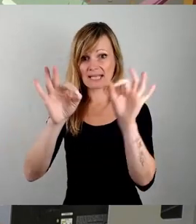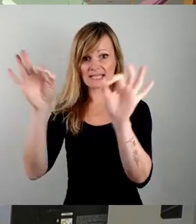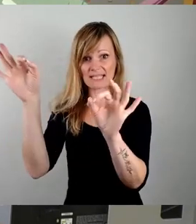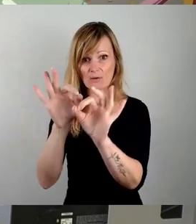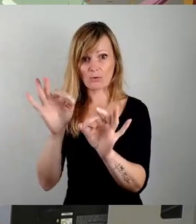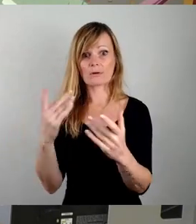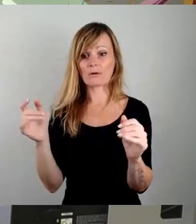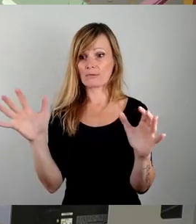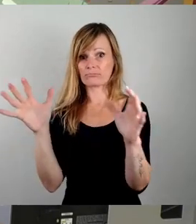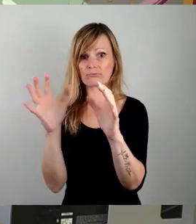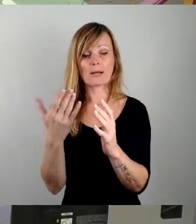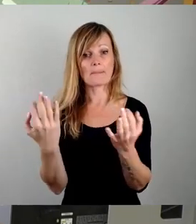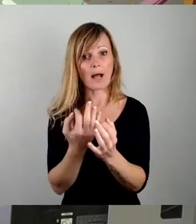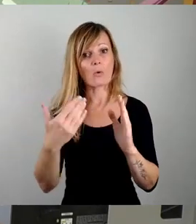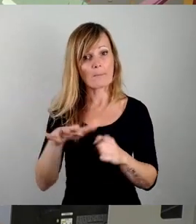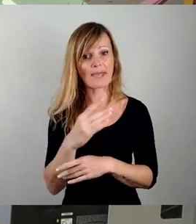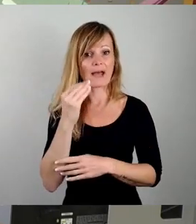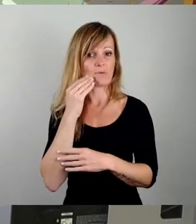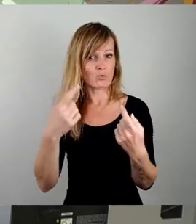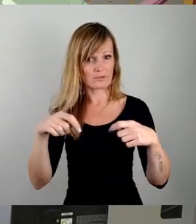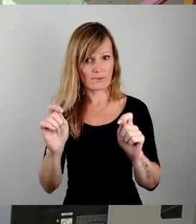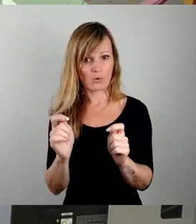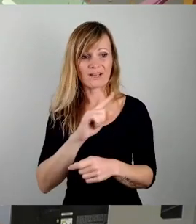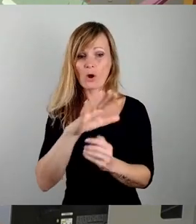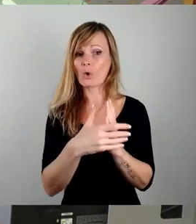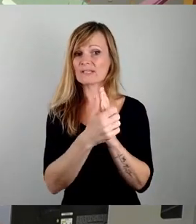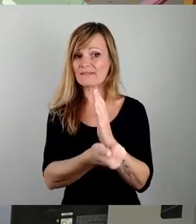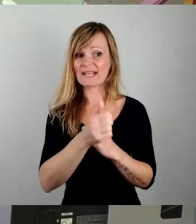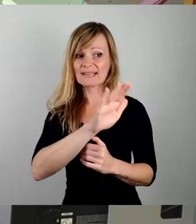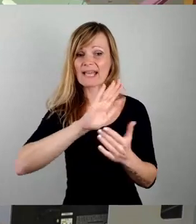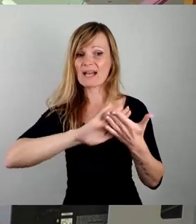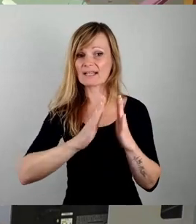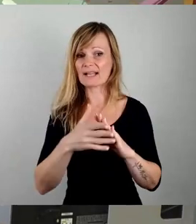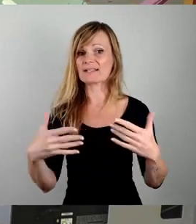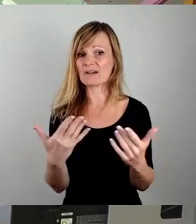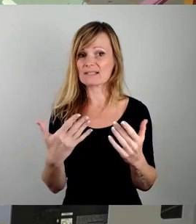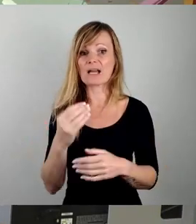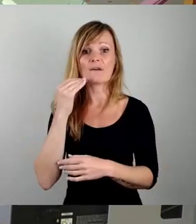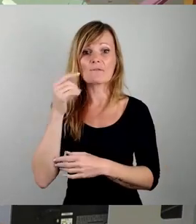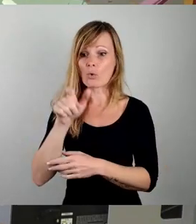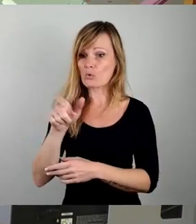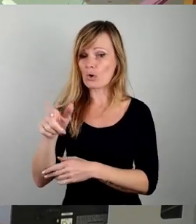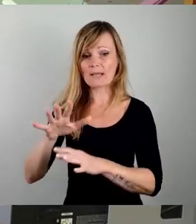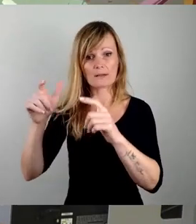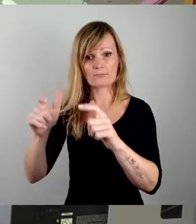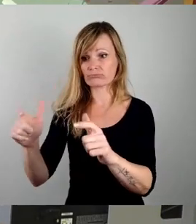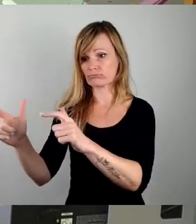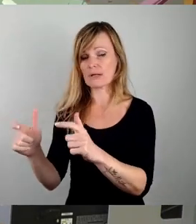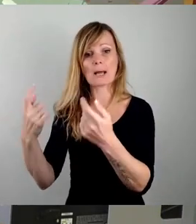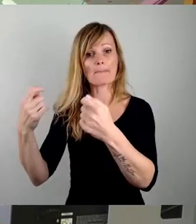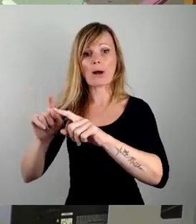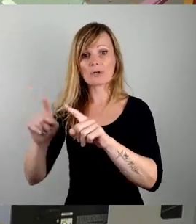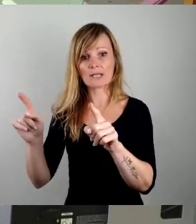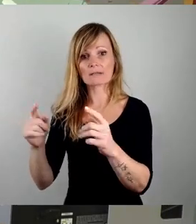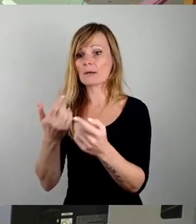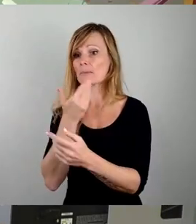Wohnungsbau brauchen. Die Konsequenz ihres Handelns wäre dann klar. Die Wohnungen würden nicht gebaut und zur Verfügung stehen. Und was passiert dann?